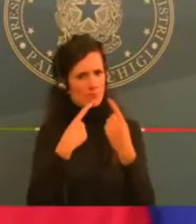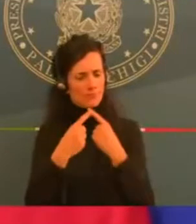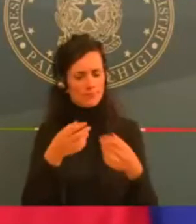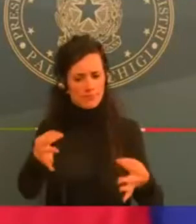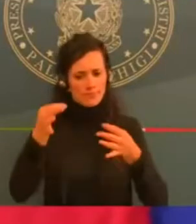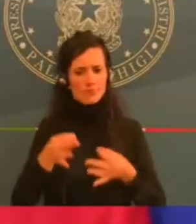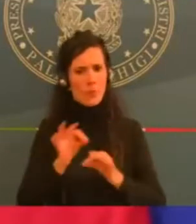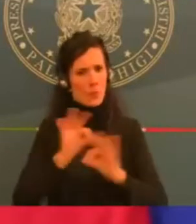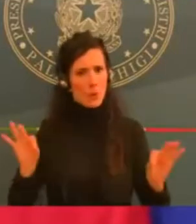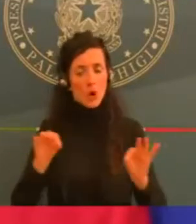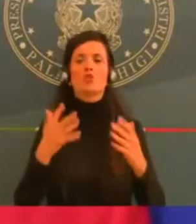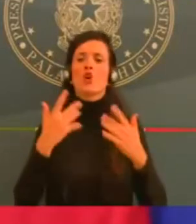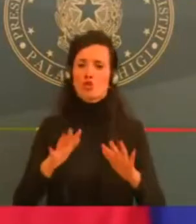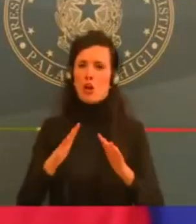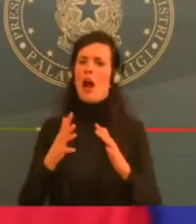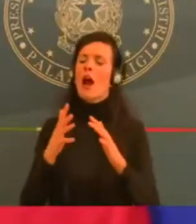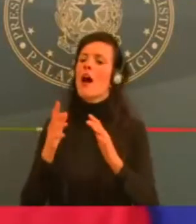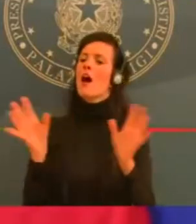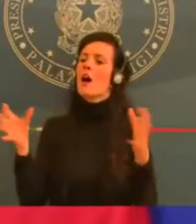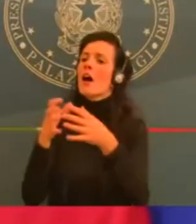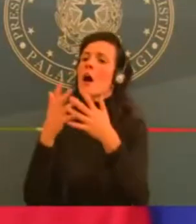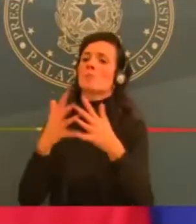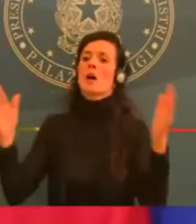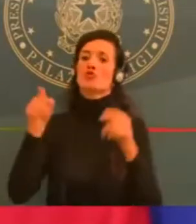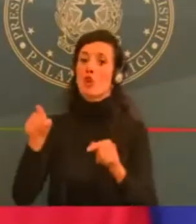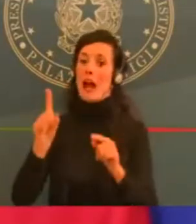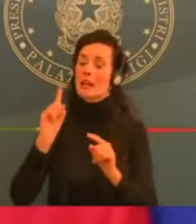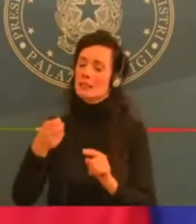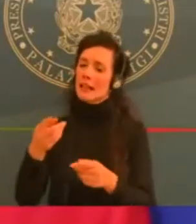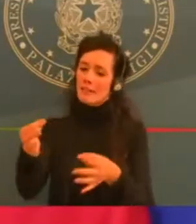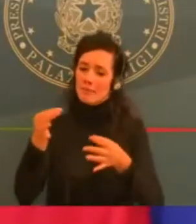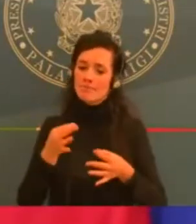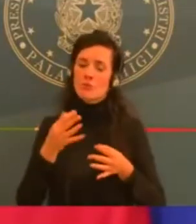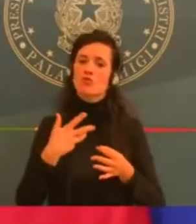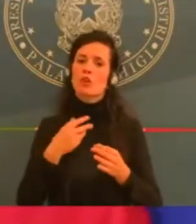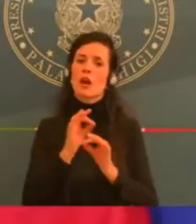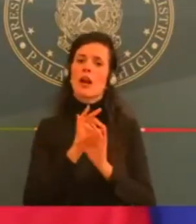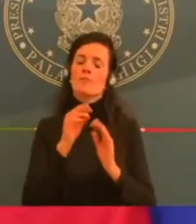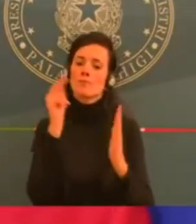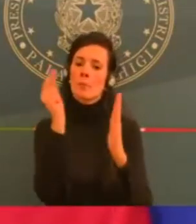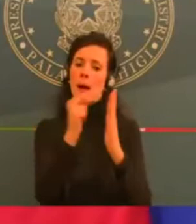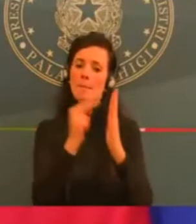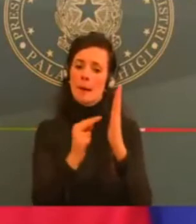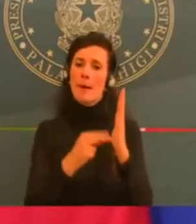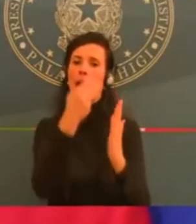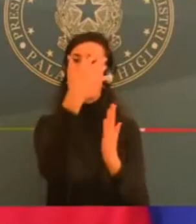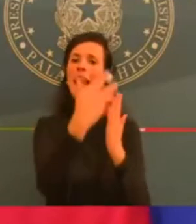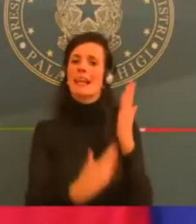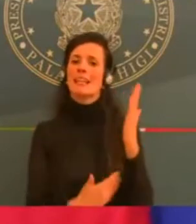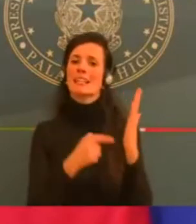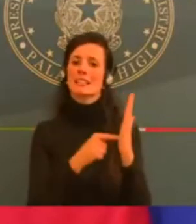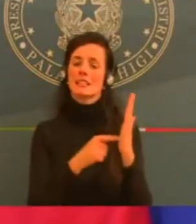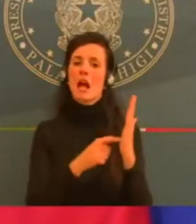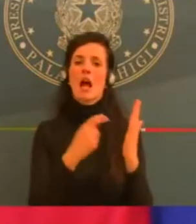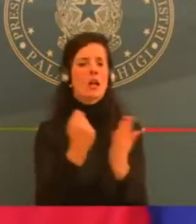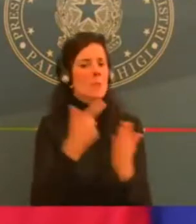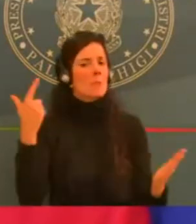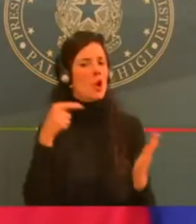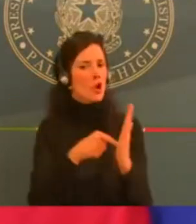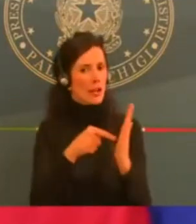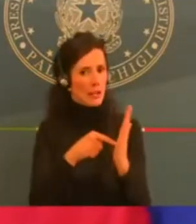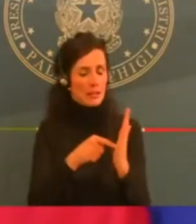con le delegazioni delle rispettive forze politiche tutti insieme questa volta e dovremo su questi punti definire una priorità.